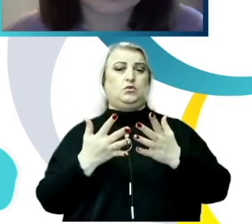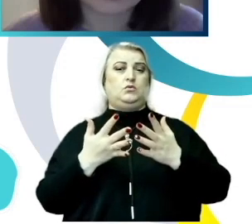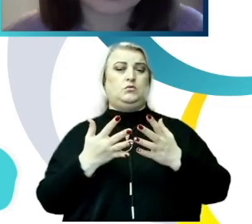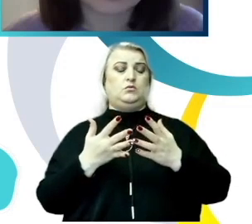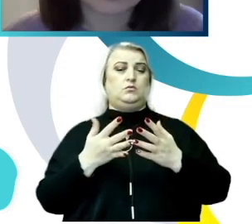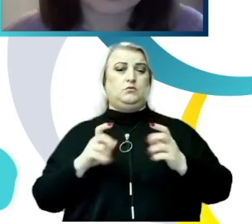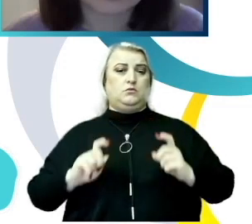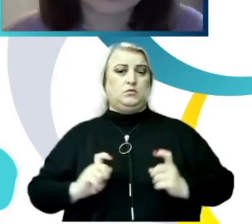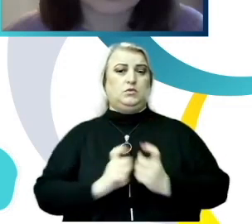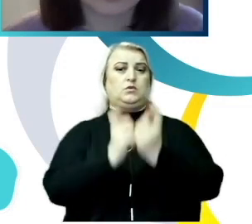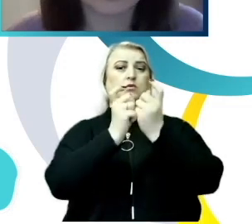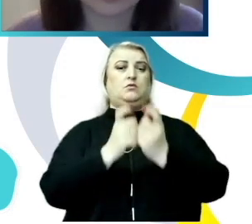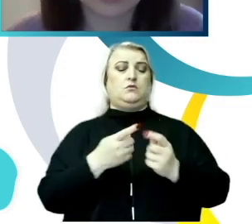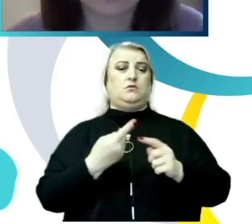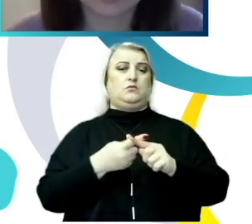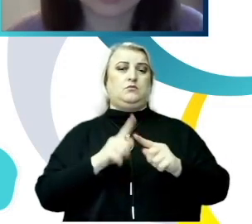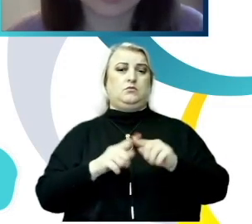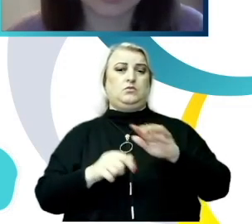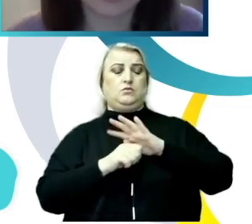Administrația